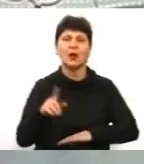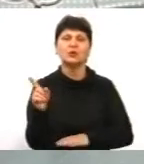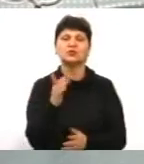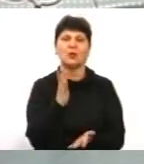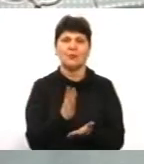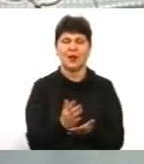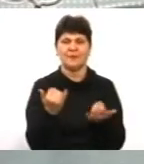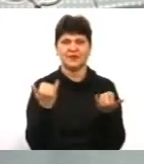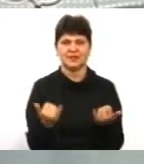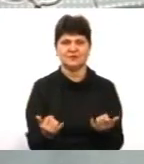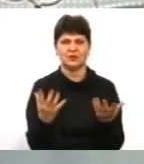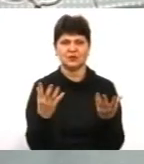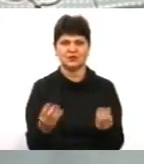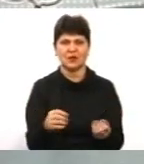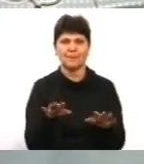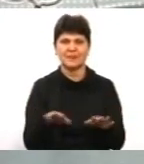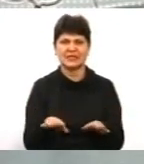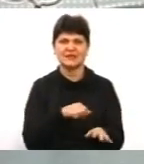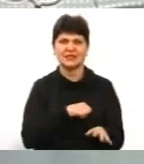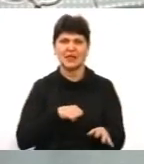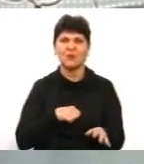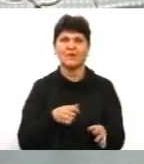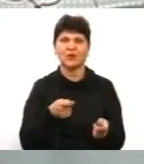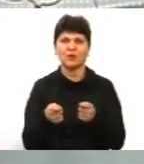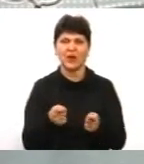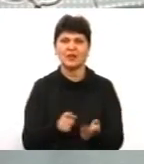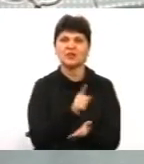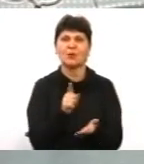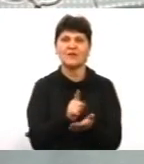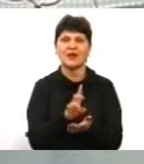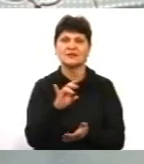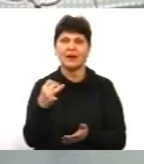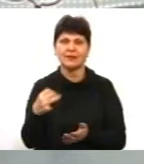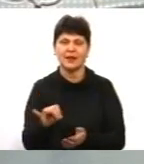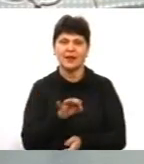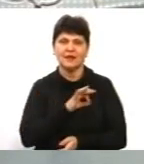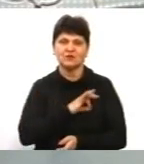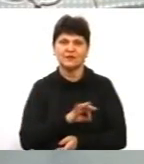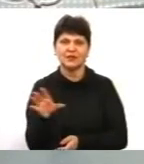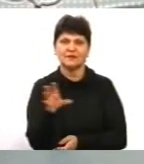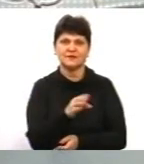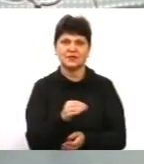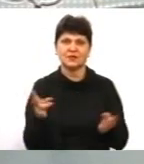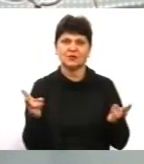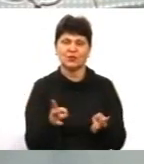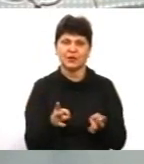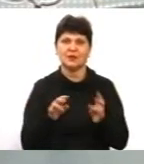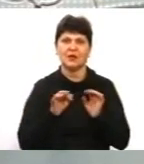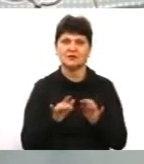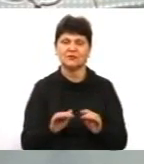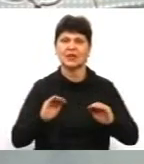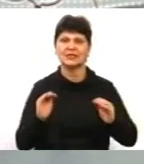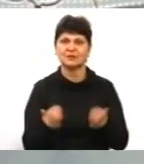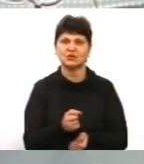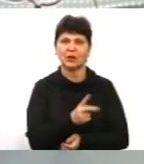день орган місцевого самоврядування зобов'язаний вживати всіх необхідних заходів щодо зменшення кількості